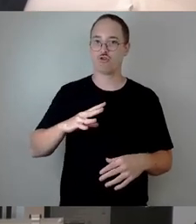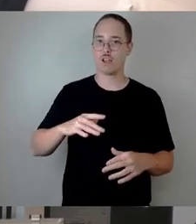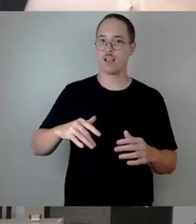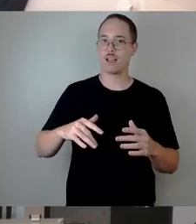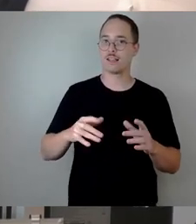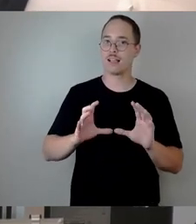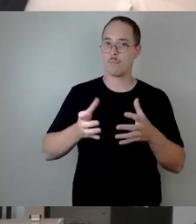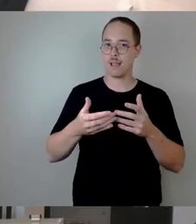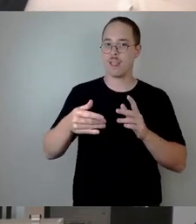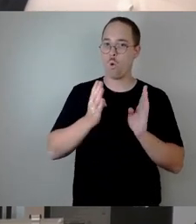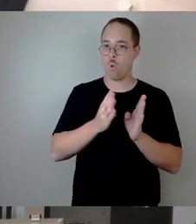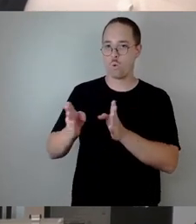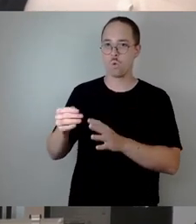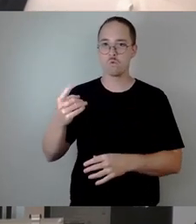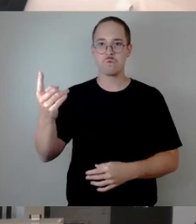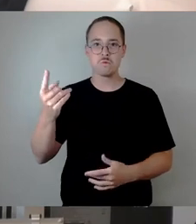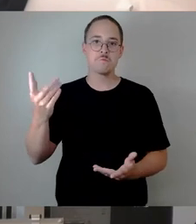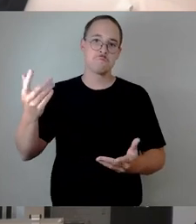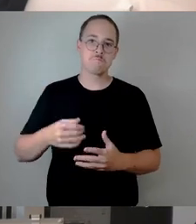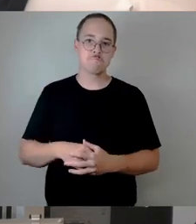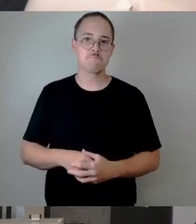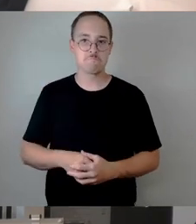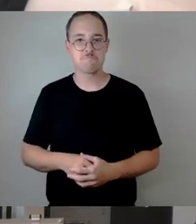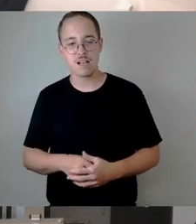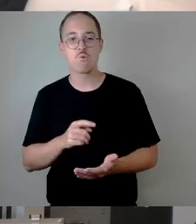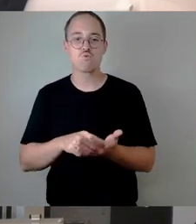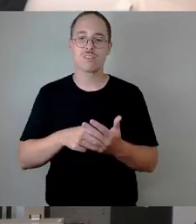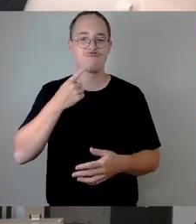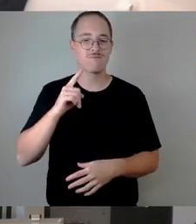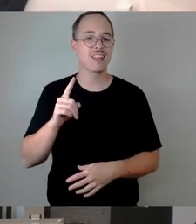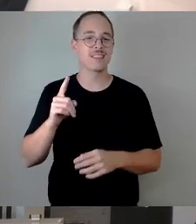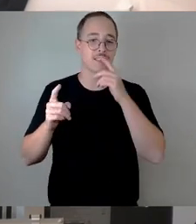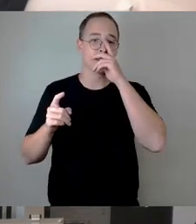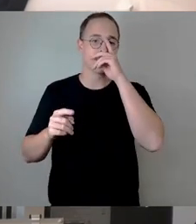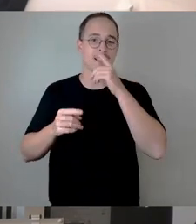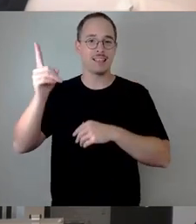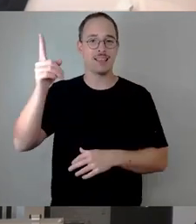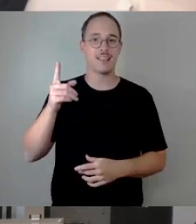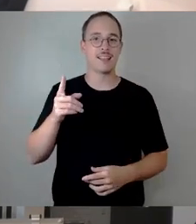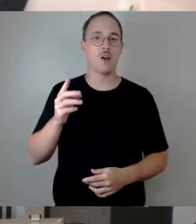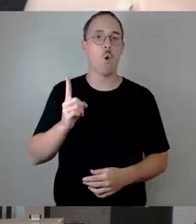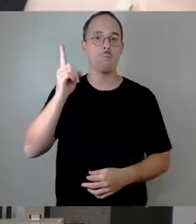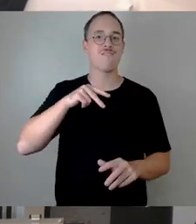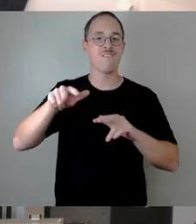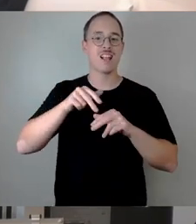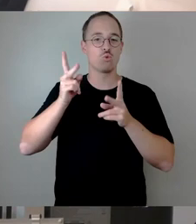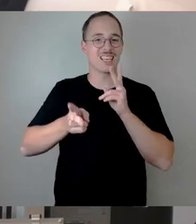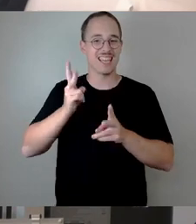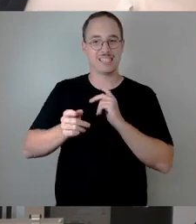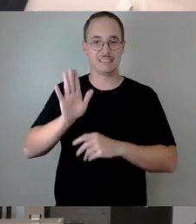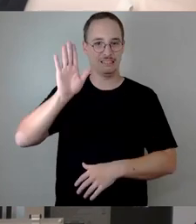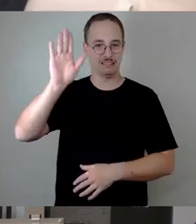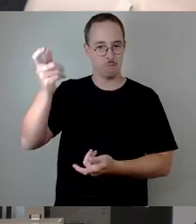OVG noch aufrechtzuerhalten wird. Denn die geht noch von der alten Fassung der sächsischen Gemeindeordnung aus. Ja, ich habe mir nur die